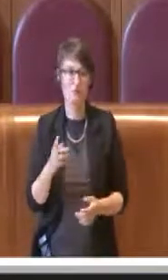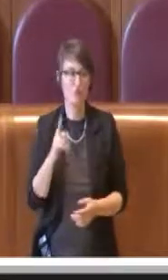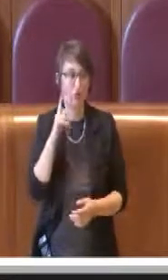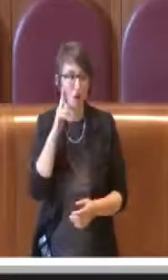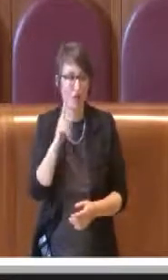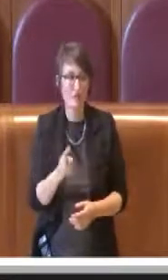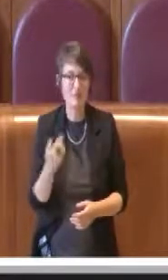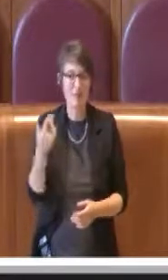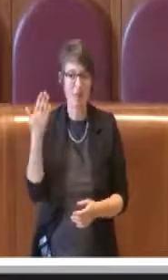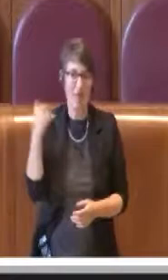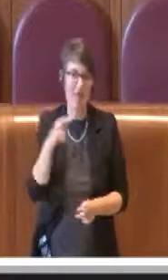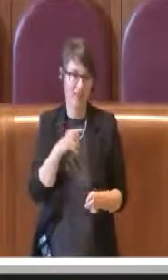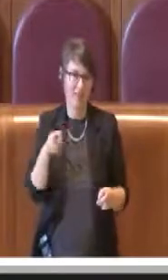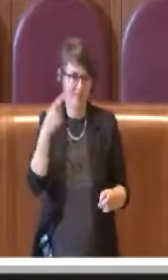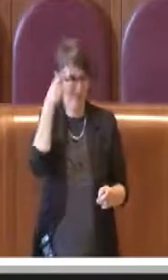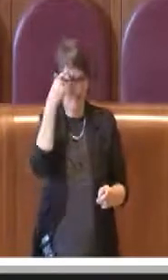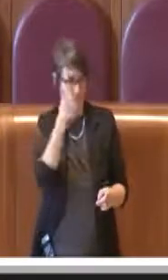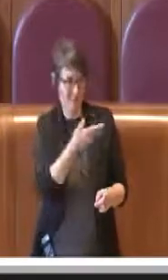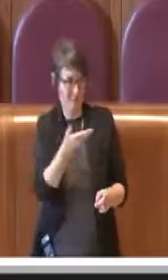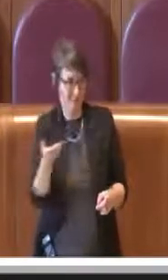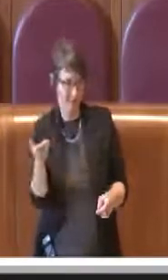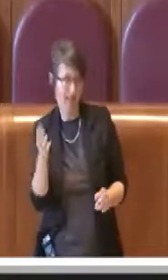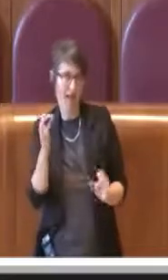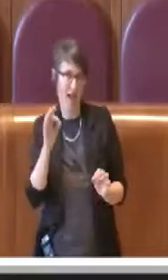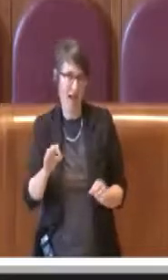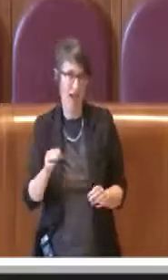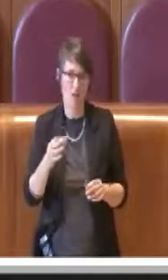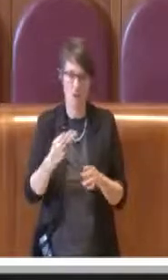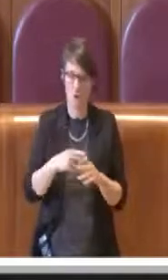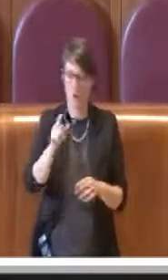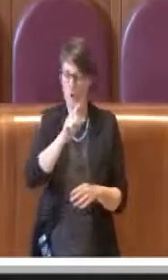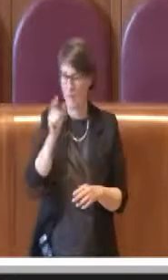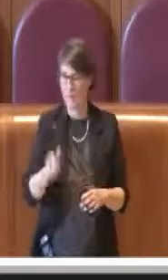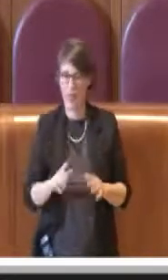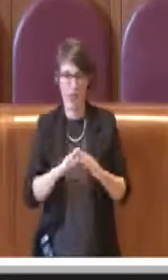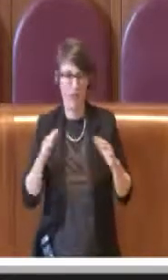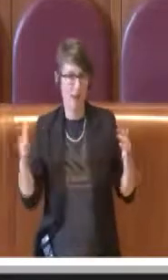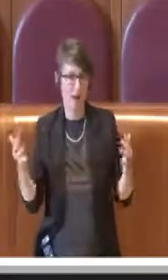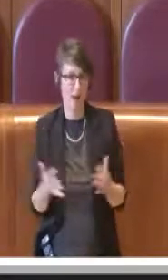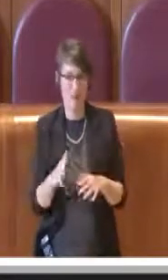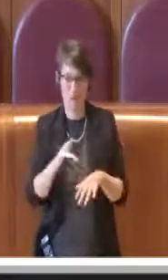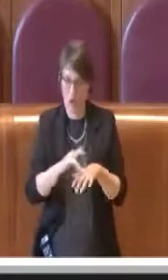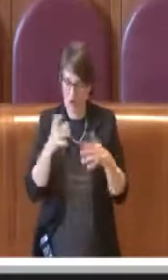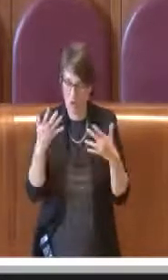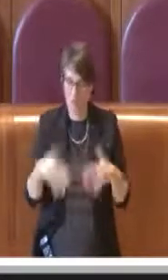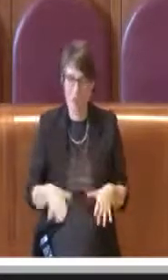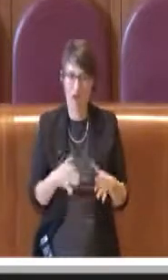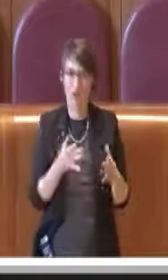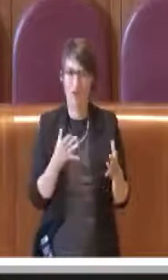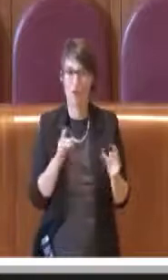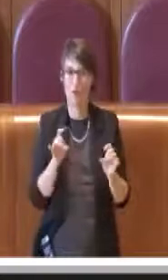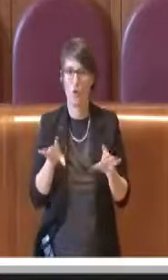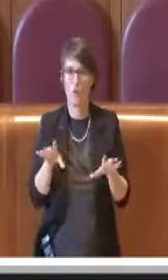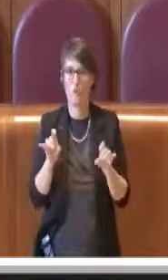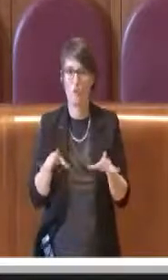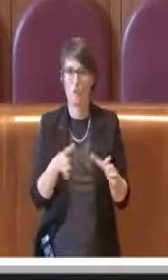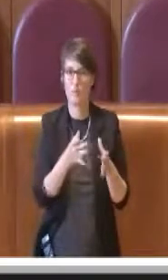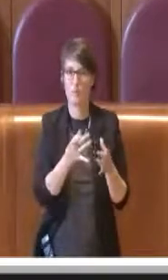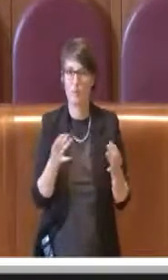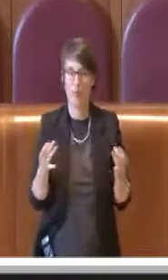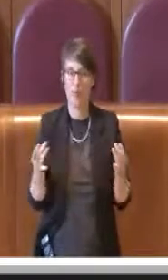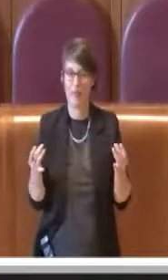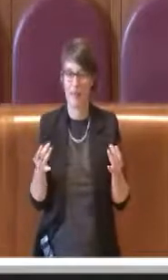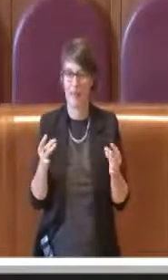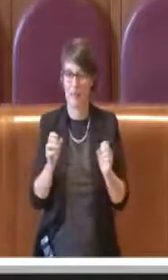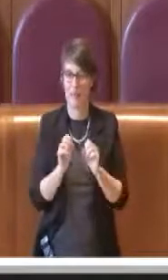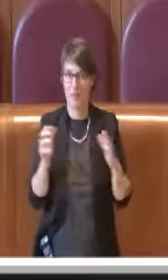ha coinvolto non solo Roma, non solo l'Italia, ma tutto il mondo, una pandemia mondiale, a questo punto la consigliatura si